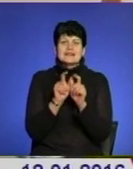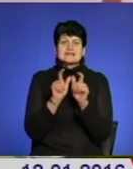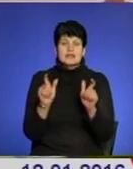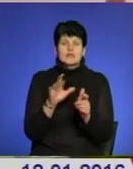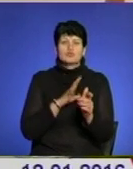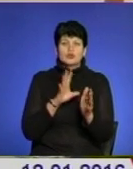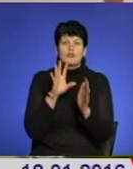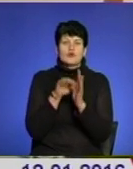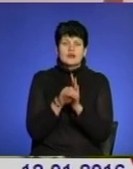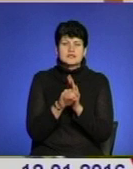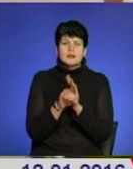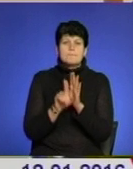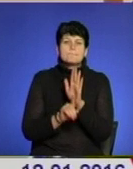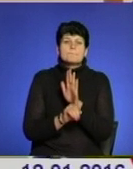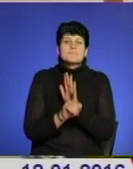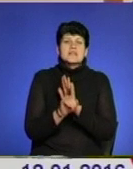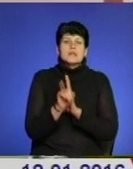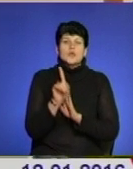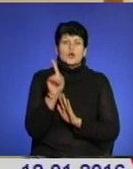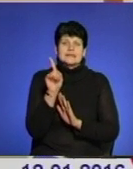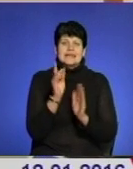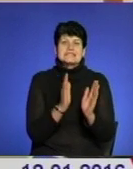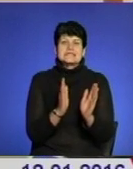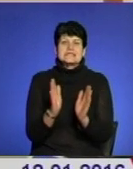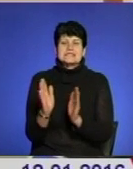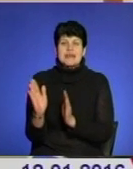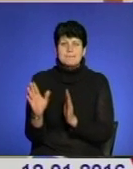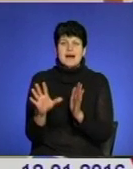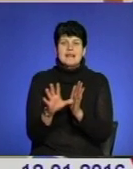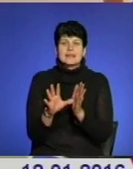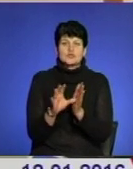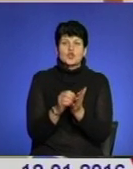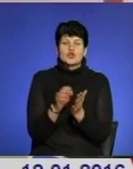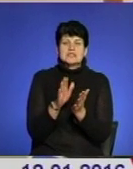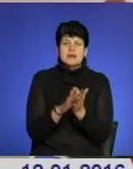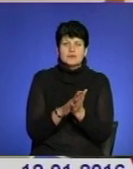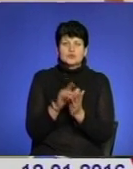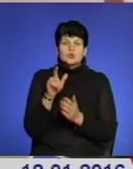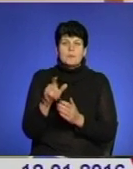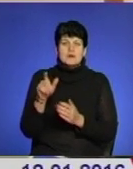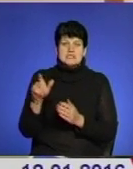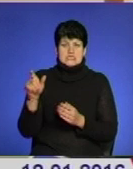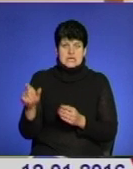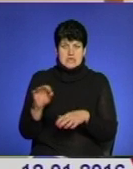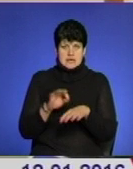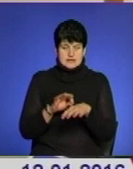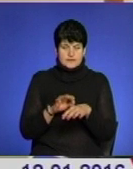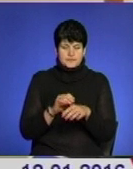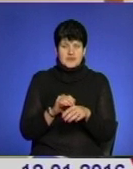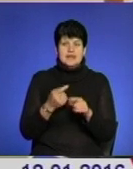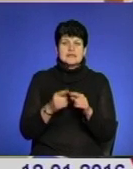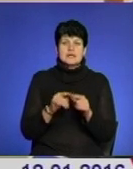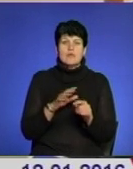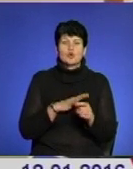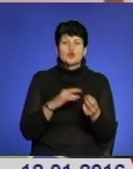була впроваджена пілотна система електронного запису пацієнтів. Тоді це робилося за кошти